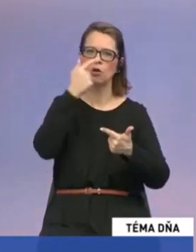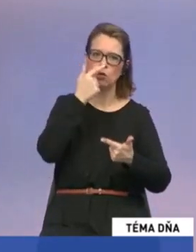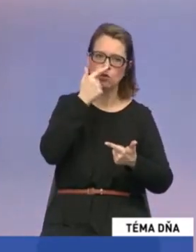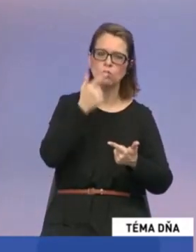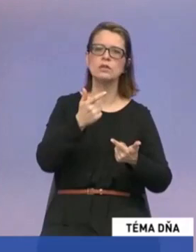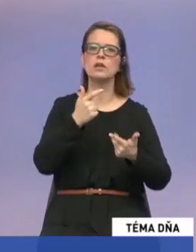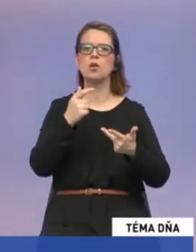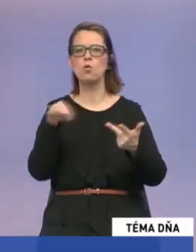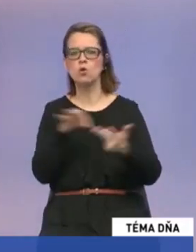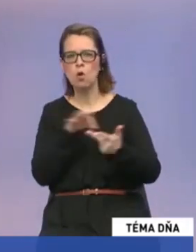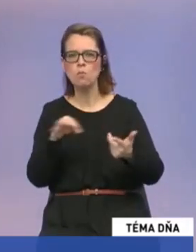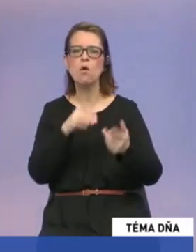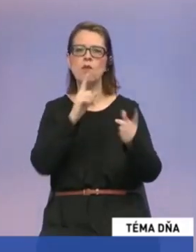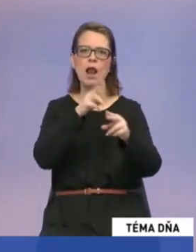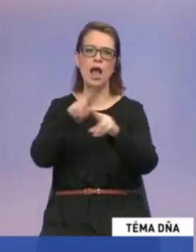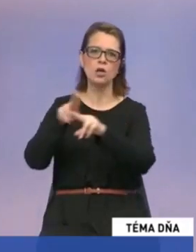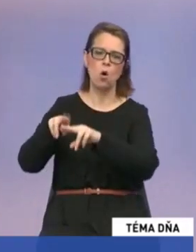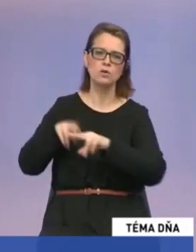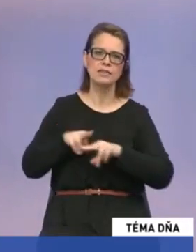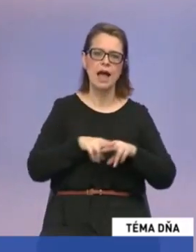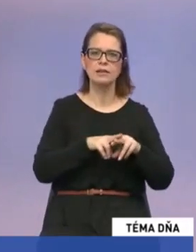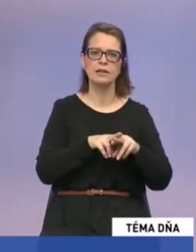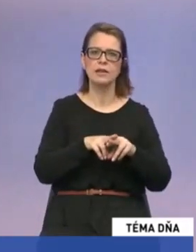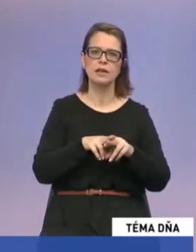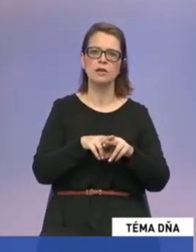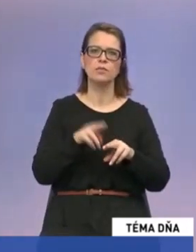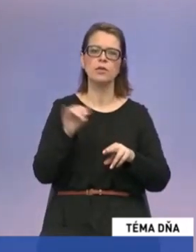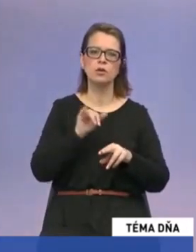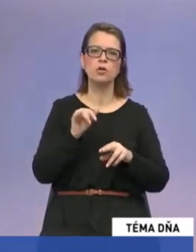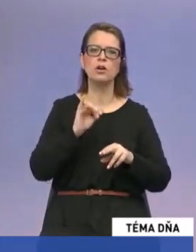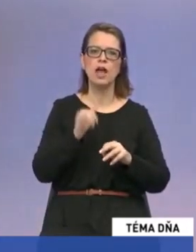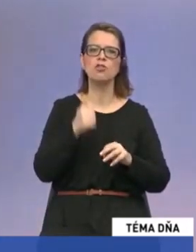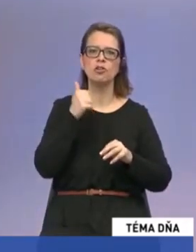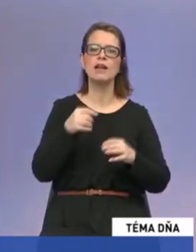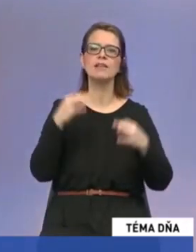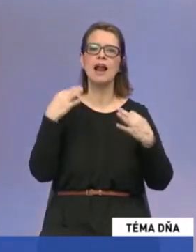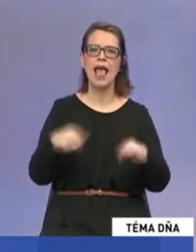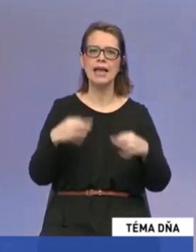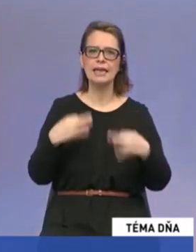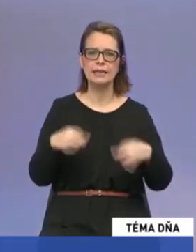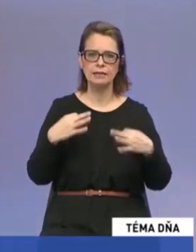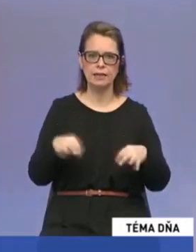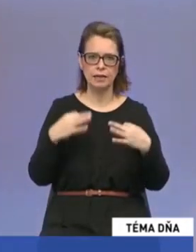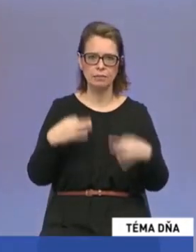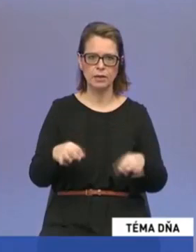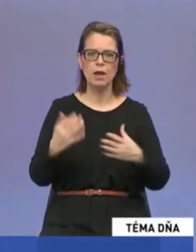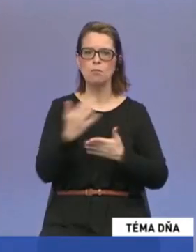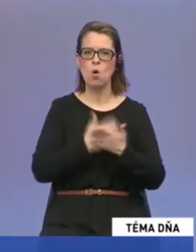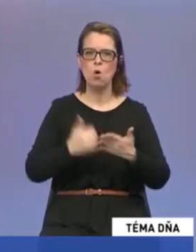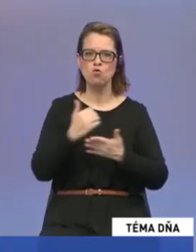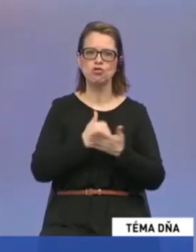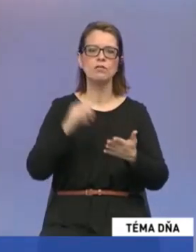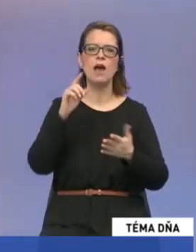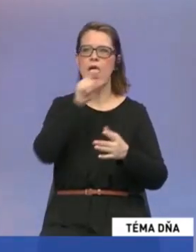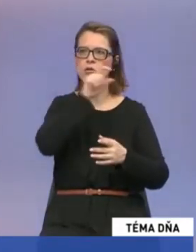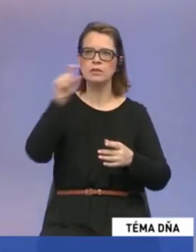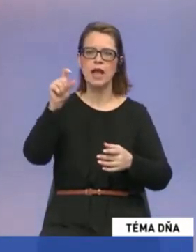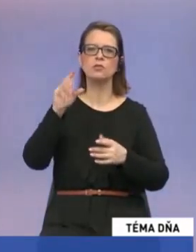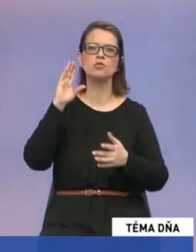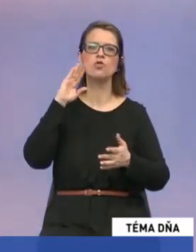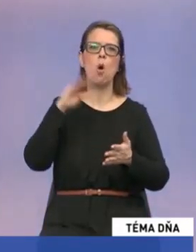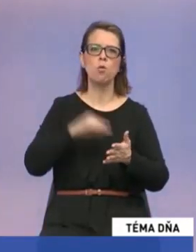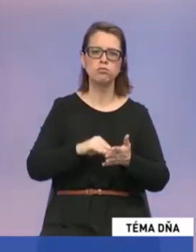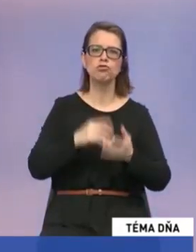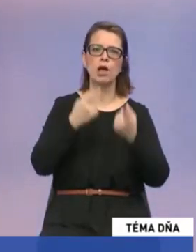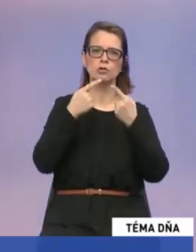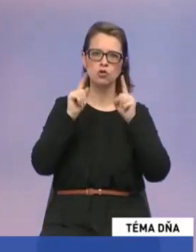ale aj ostatných samozrejme národnostných menšin, ktoré ešte raz zopakujem, legitímne naozaj požívajú status občana Slovenskej republiky.